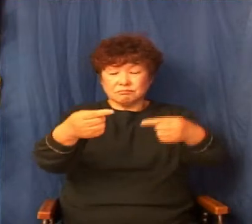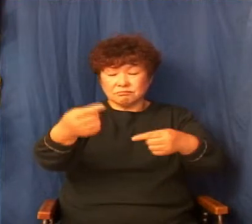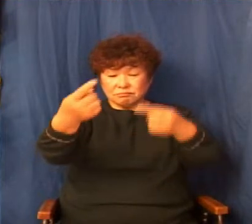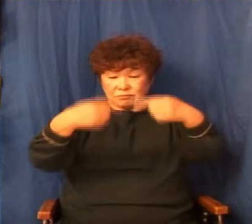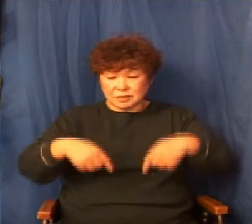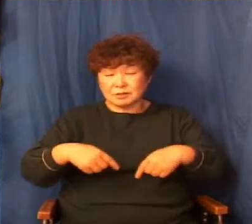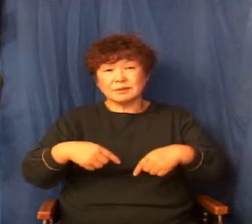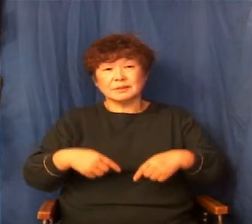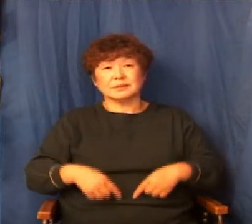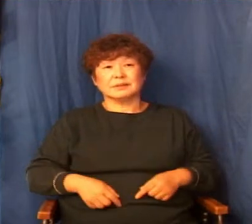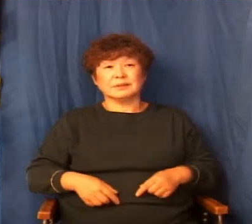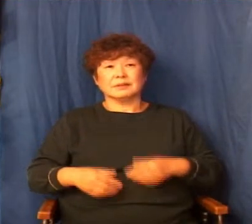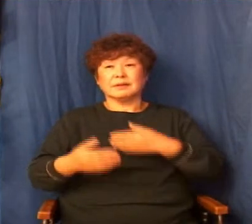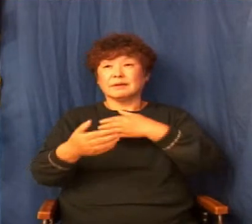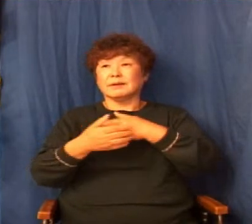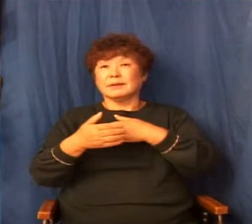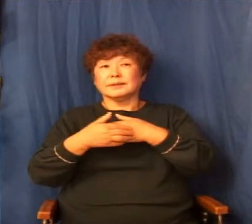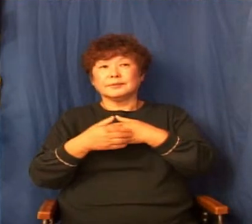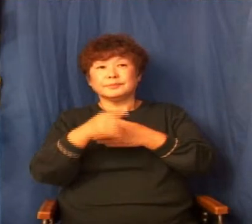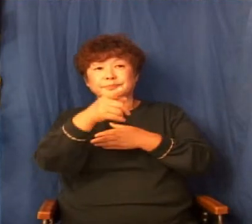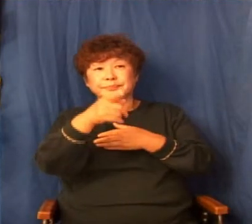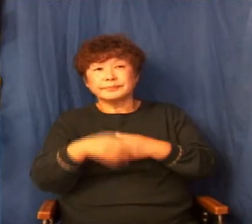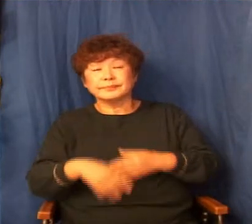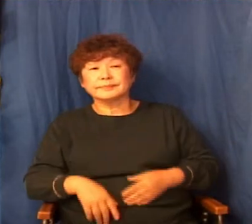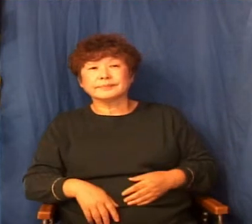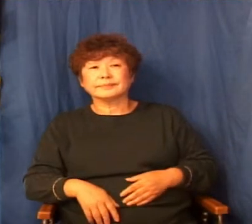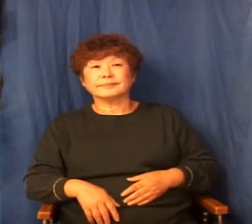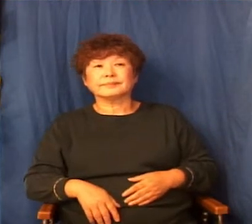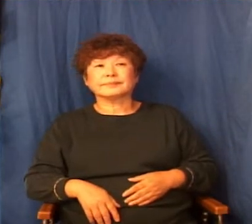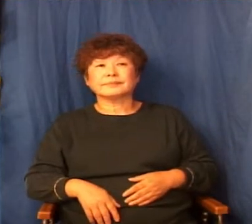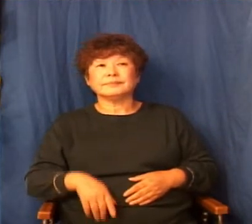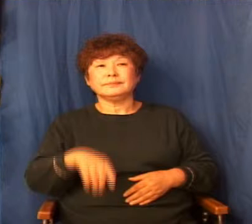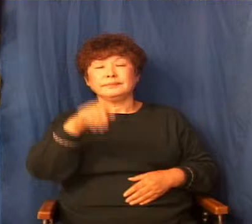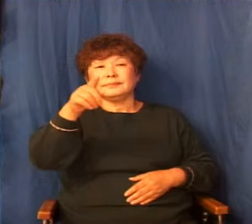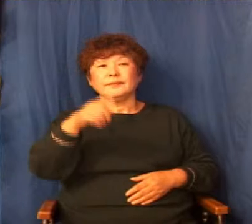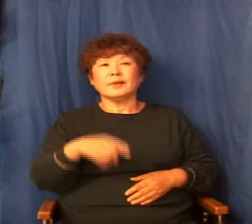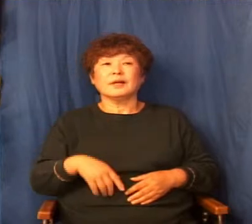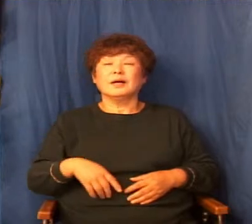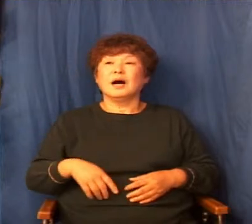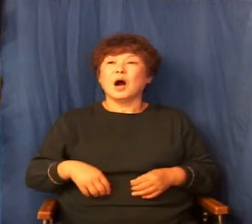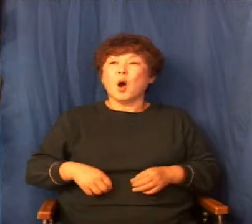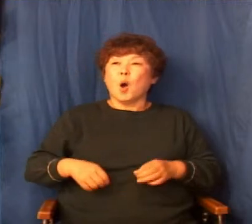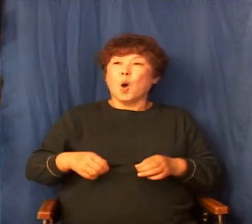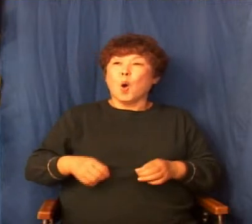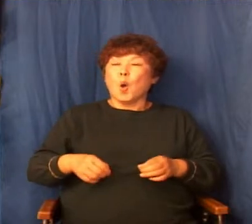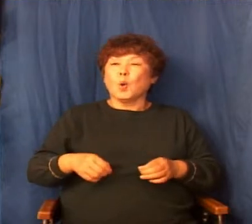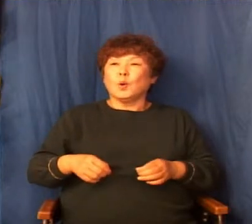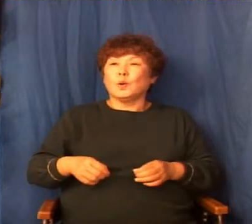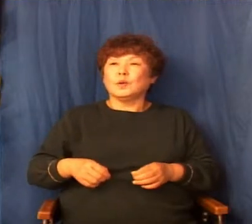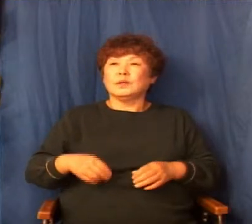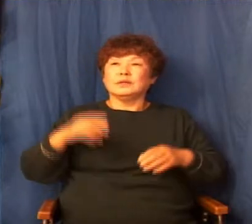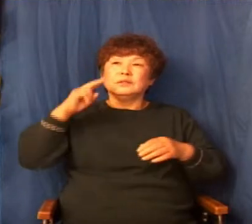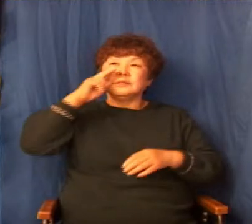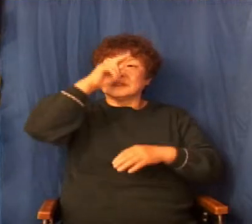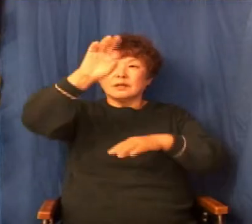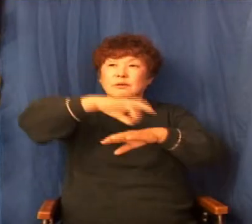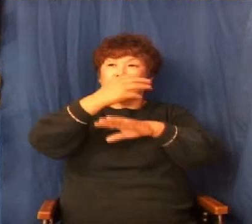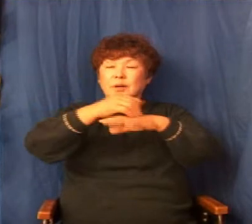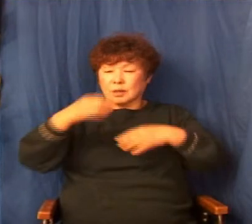슬까만히 그의 찌찌뜨라고 하죠. 그 옷수를 싹 자르는 그런